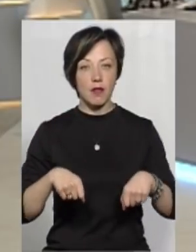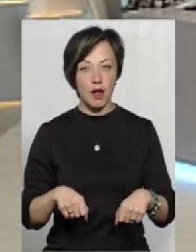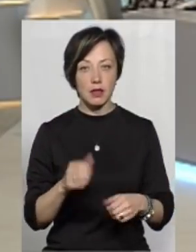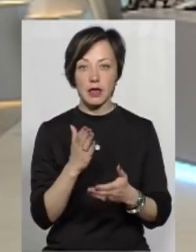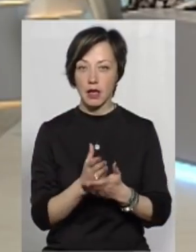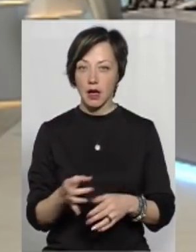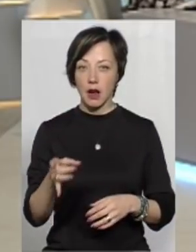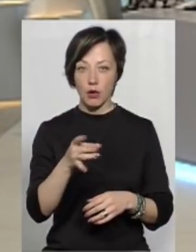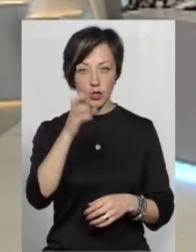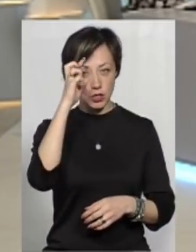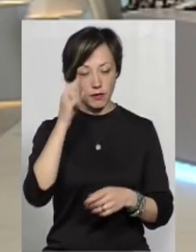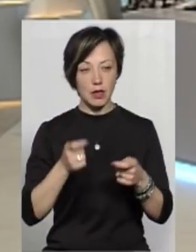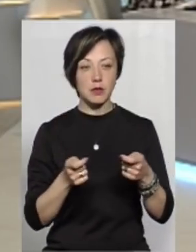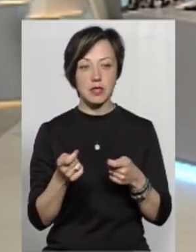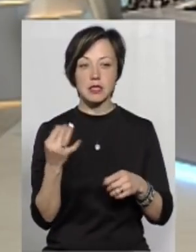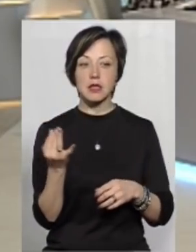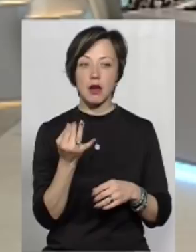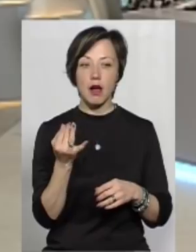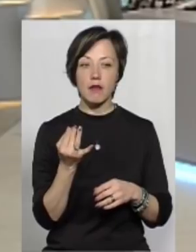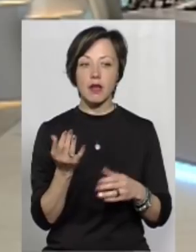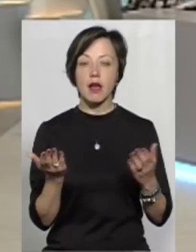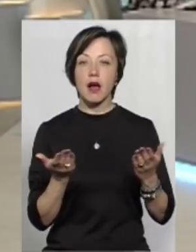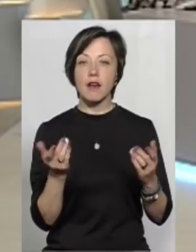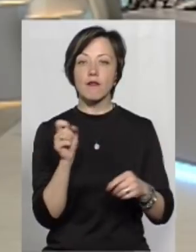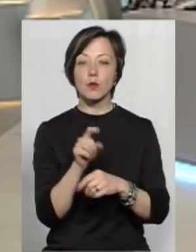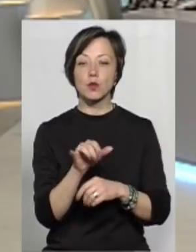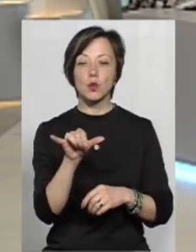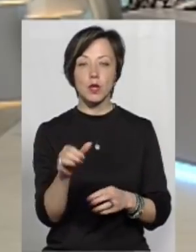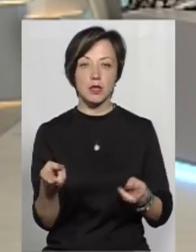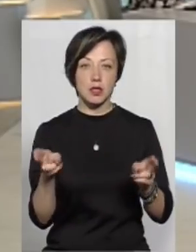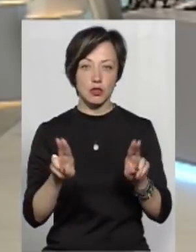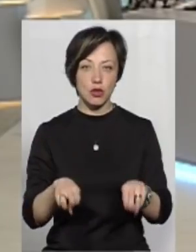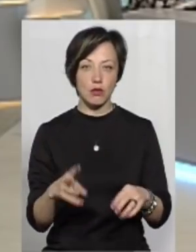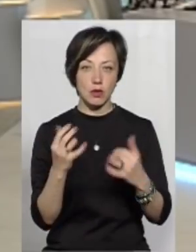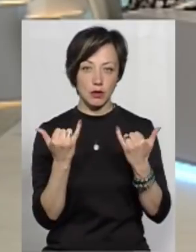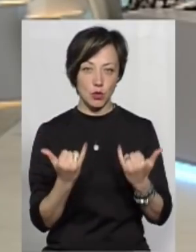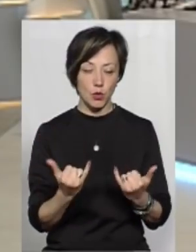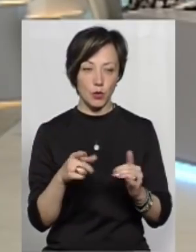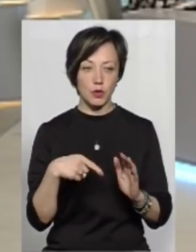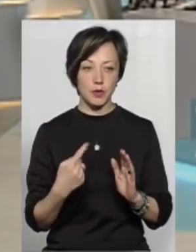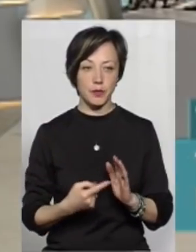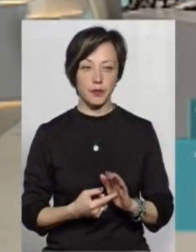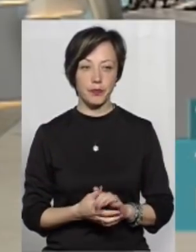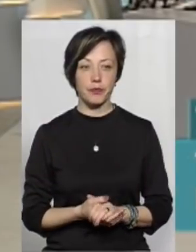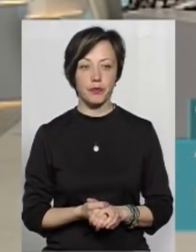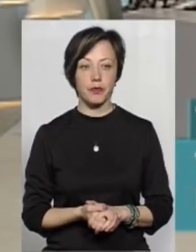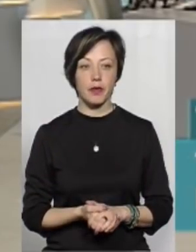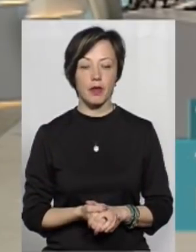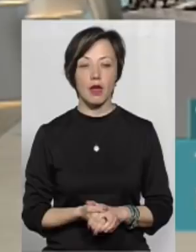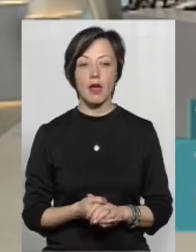водночас є ж районна державна адміністрація. От цікаво, які функції у неї залишаються на сьогодні? Ну, на сьогодні